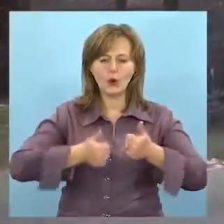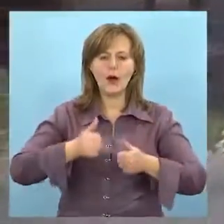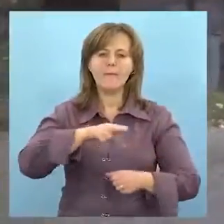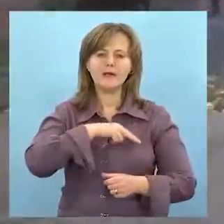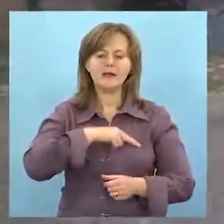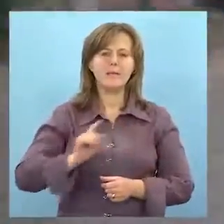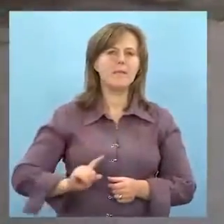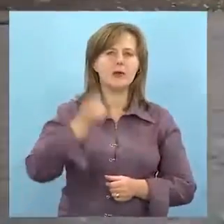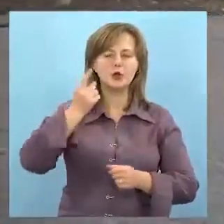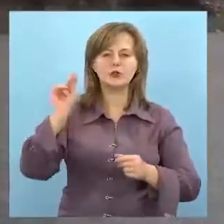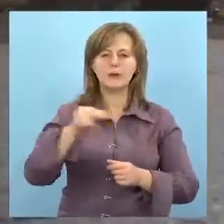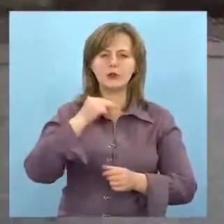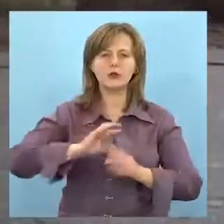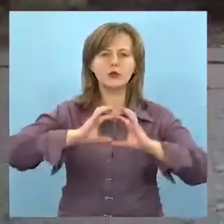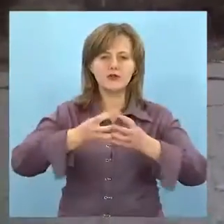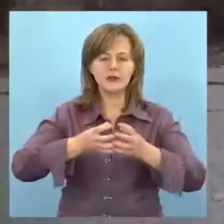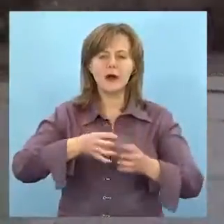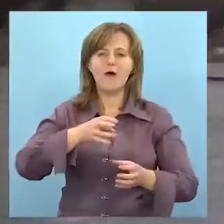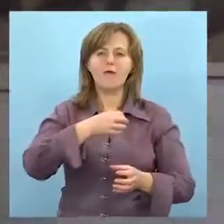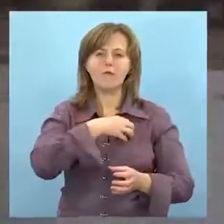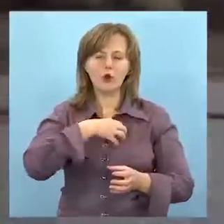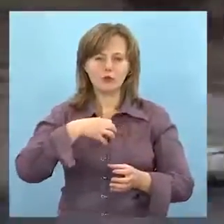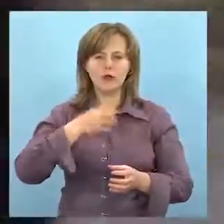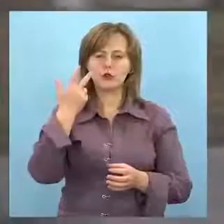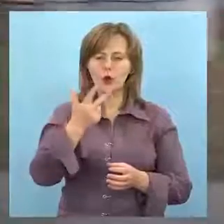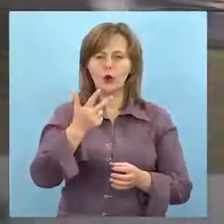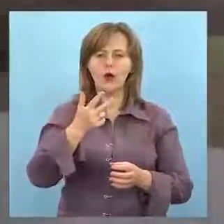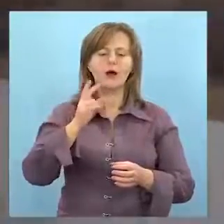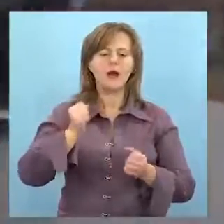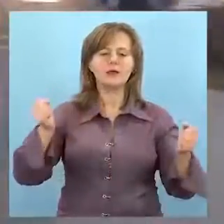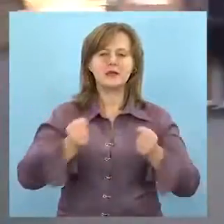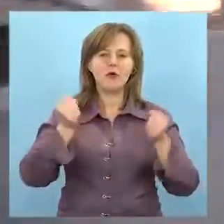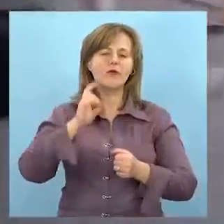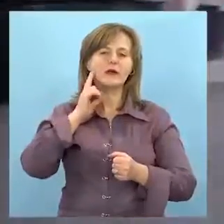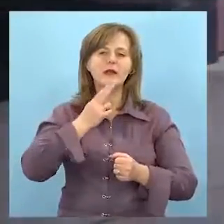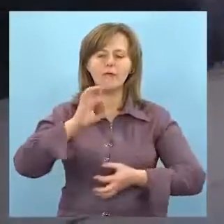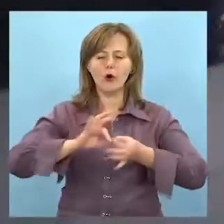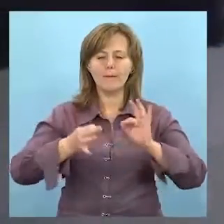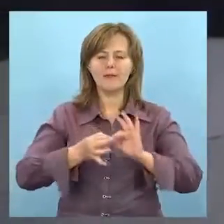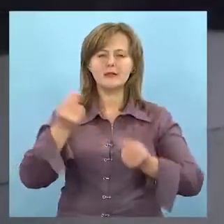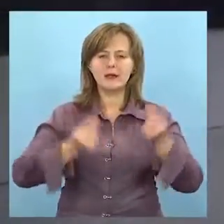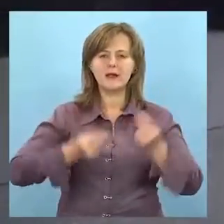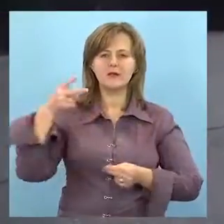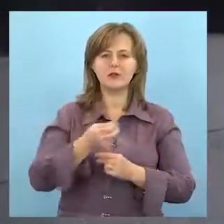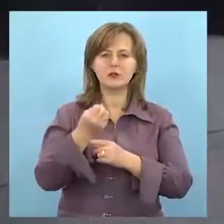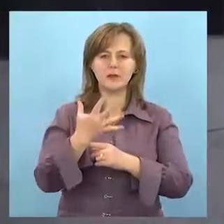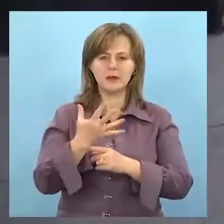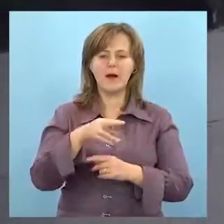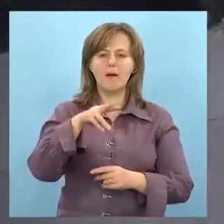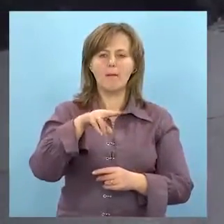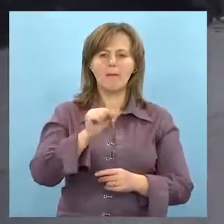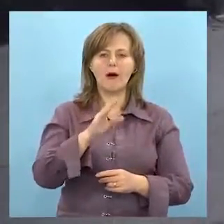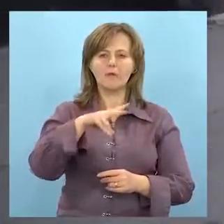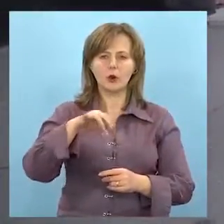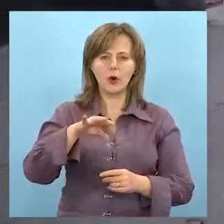лижних гонок, призер першого чемпіонату світу, володар трьох медалей на 18-х зимових ДЕФ Олімпійських іграх